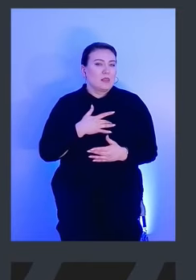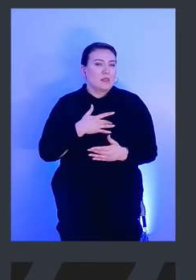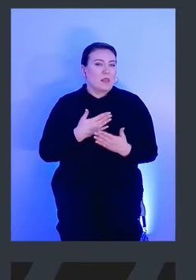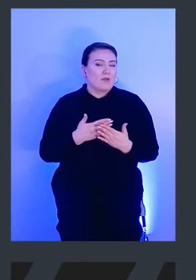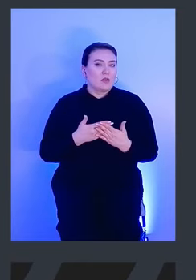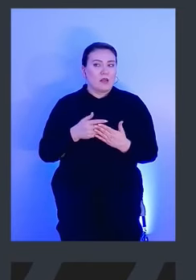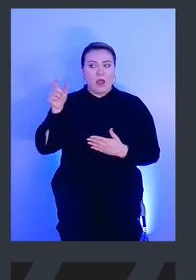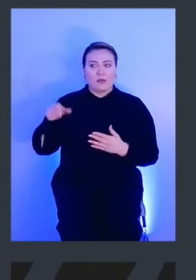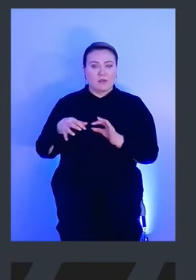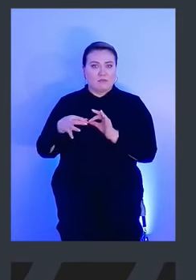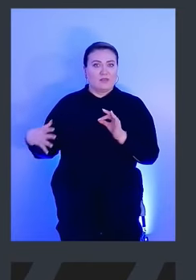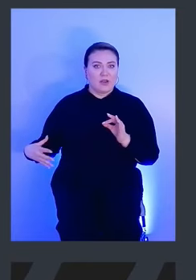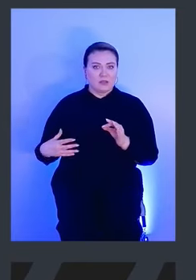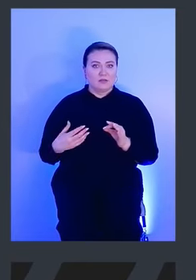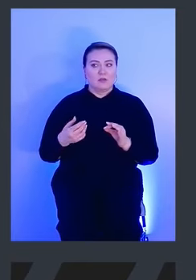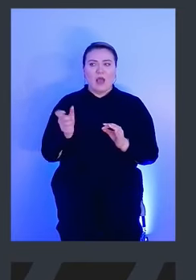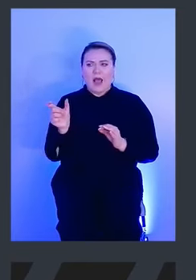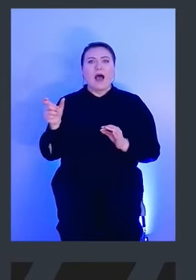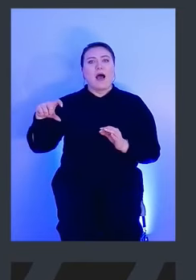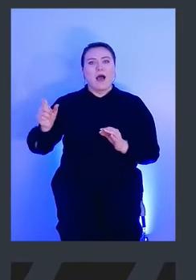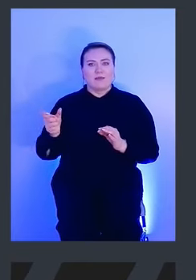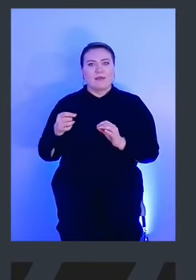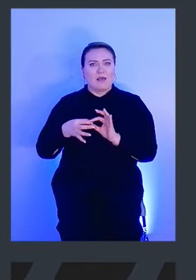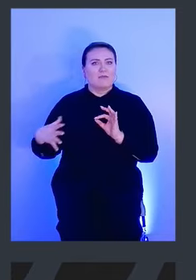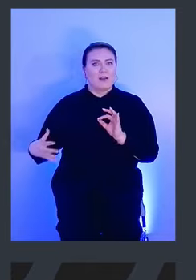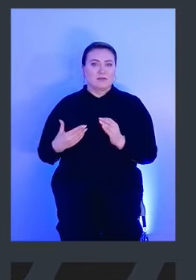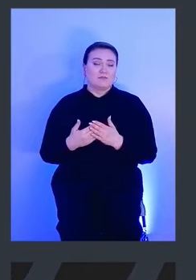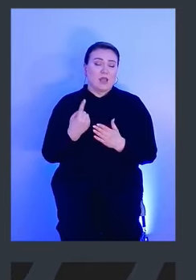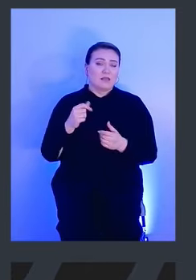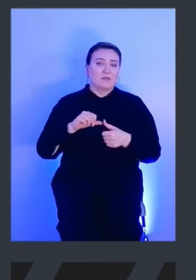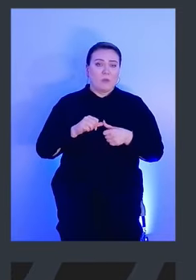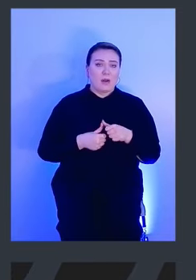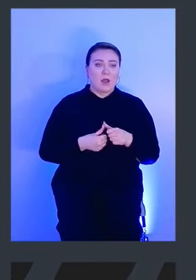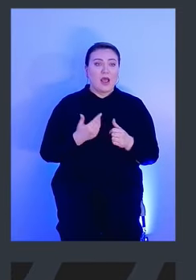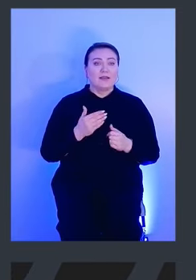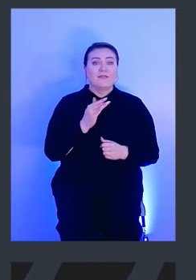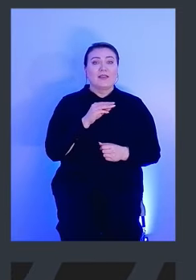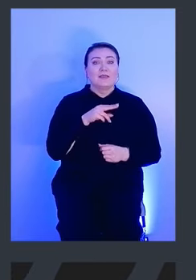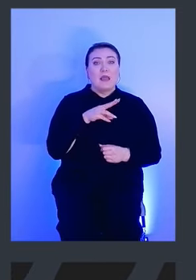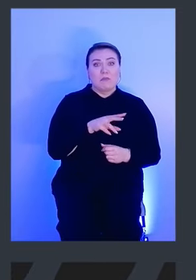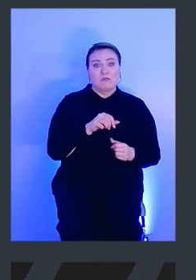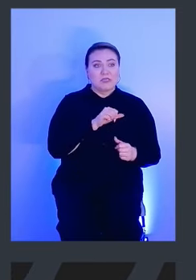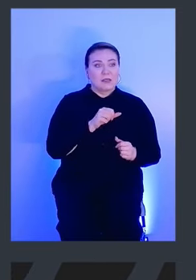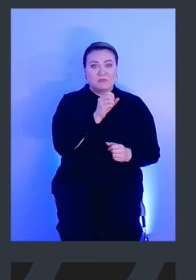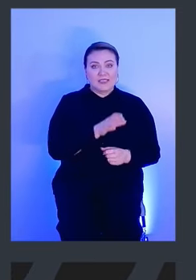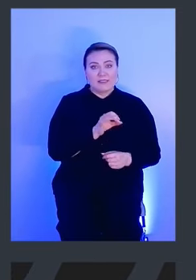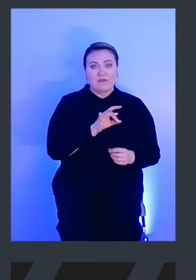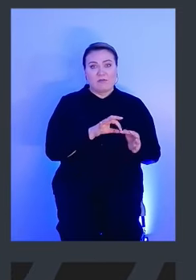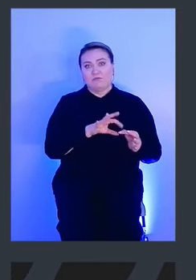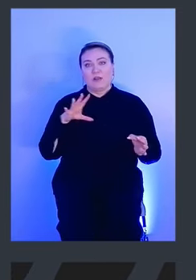агент отвалился. Вот. Это основной такой параметр. если FleetDM сам сервер отвалился, ну, я думаю, это сразу заметят.